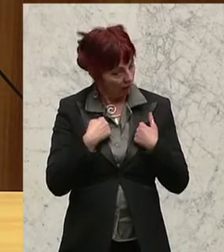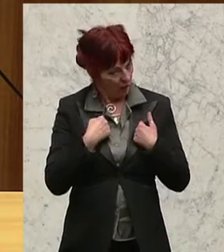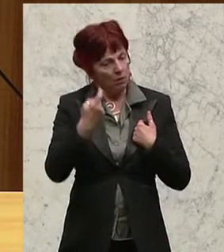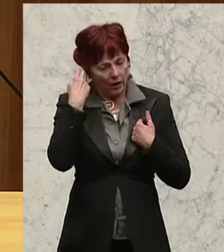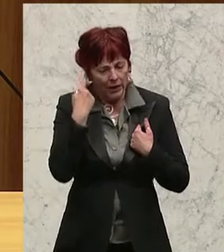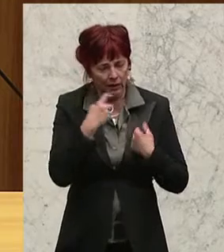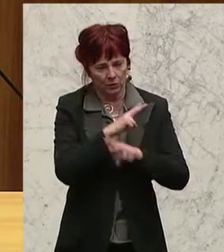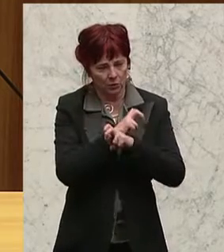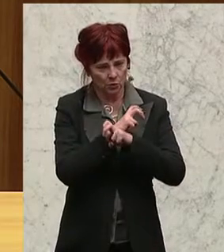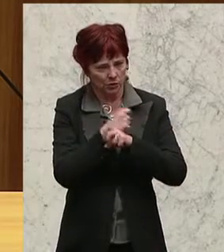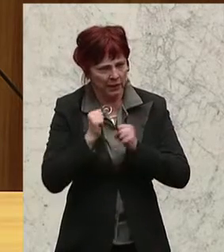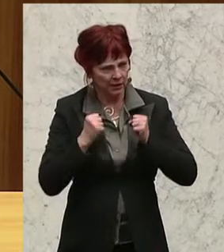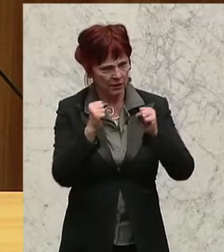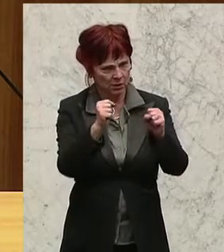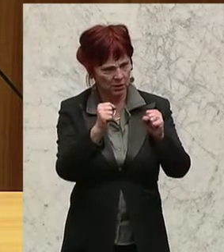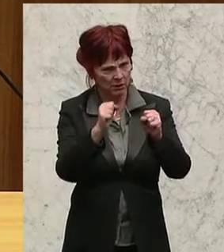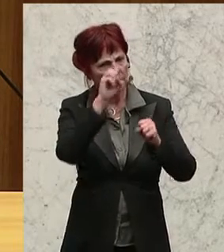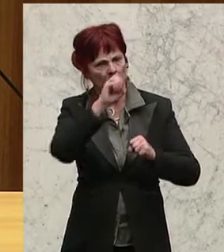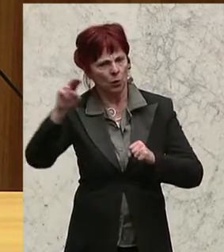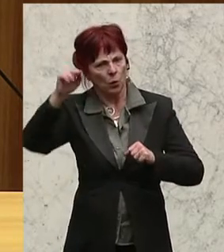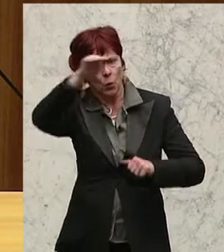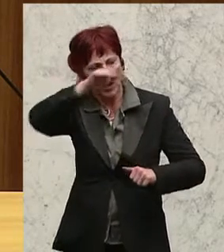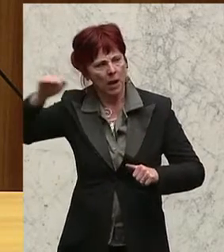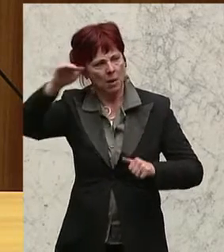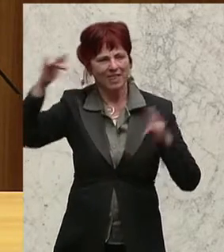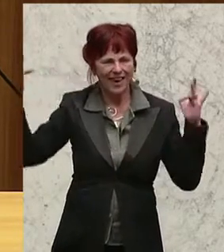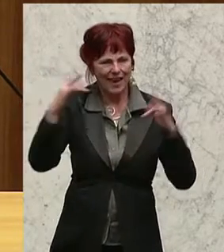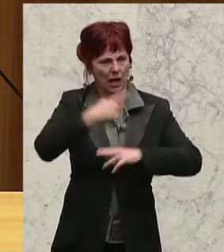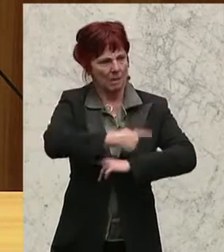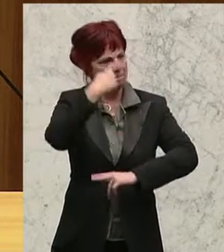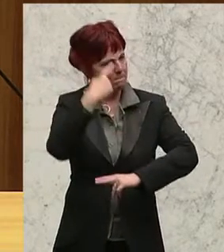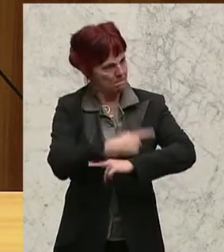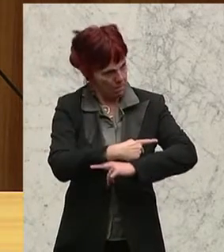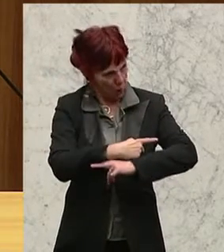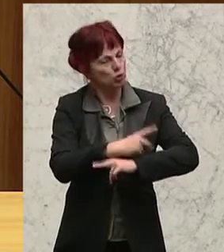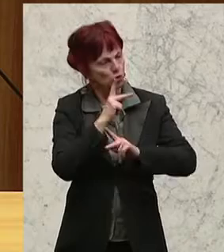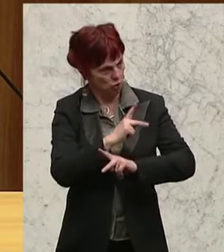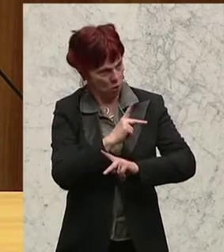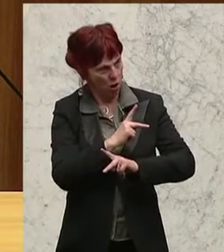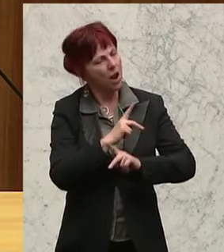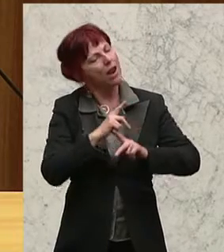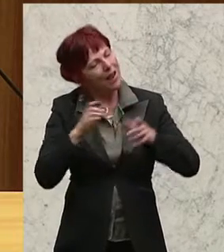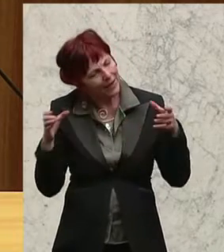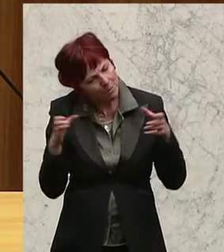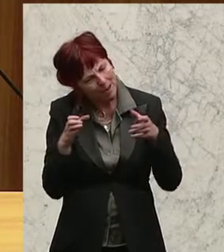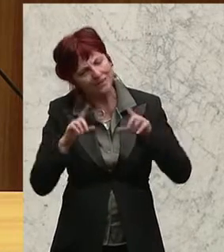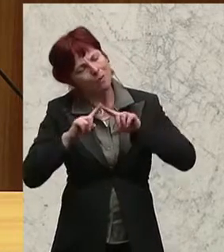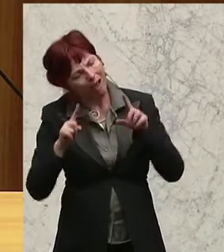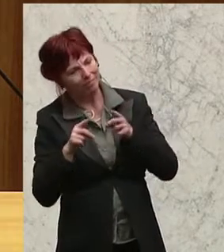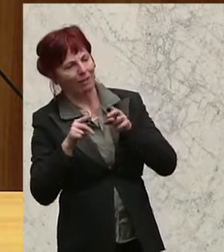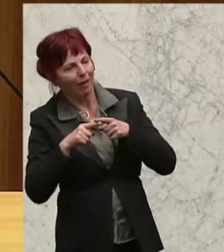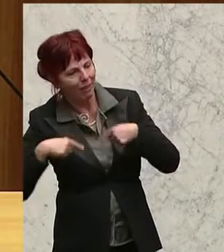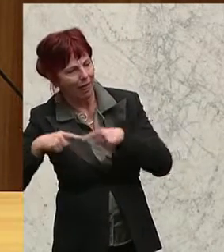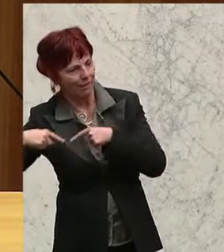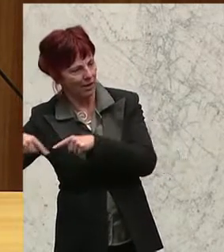Österreich geführte Initiative auf EU-Ebene gegen diese Maut, die gemeinsam mit anderen Ländern an einem gemeinsamen Ziel arbeitet. Und mein früherer